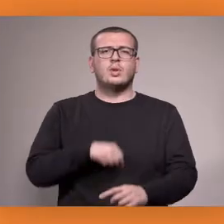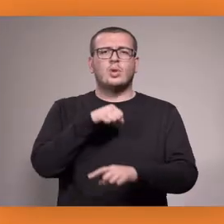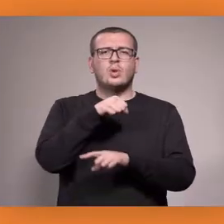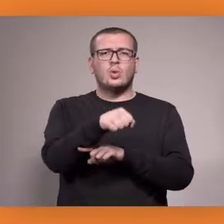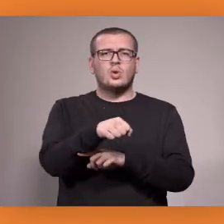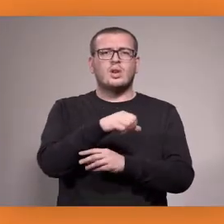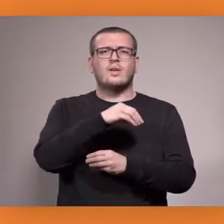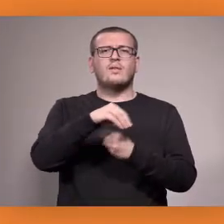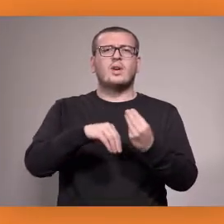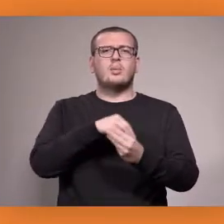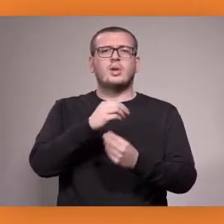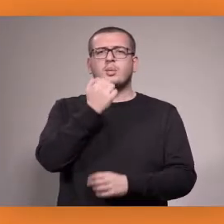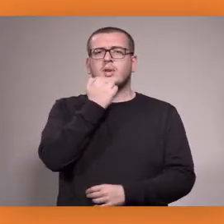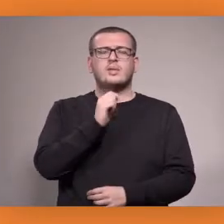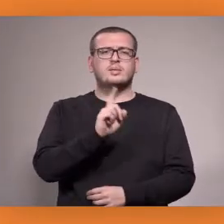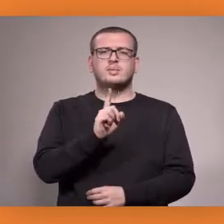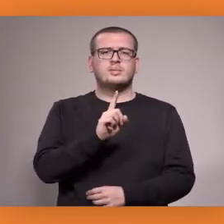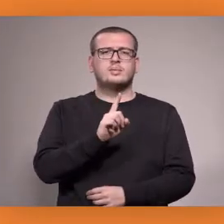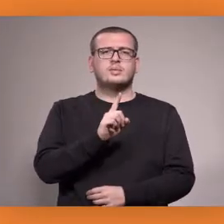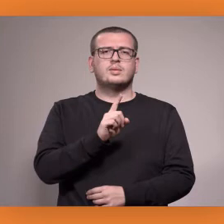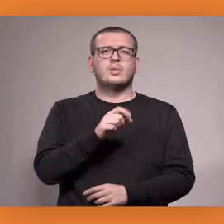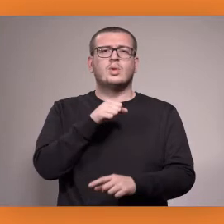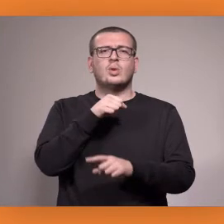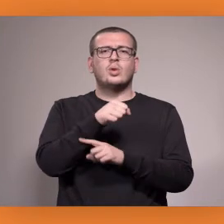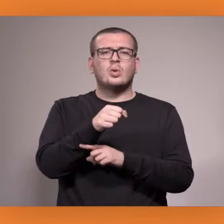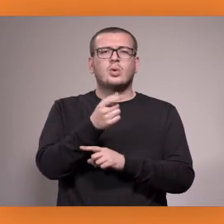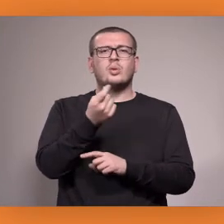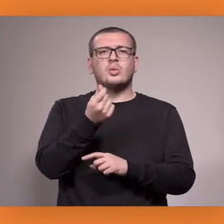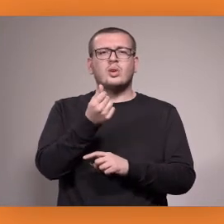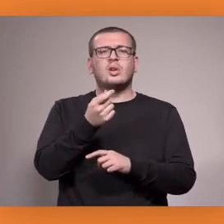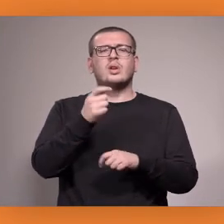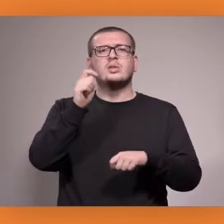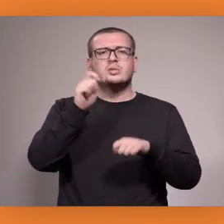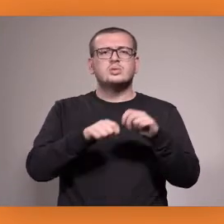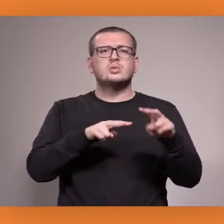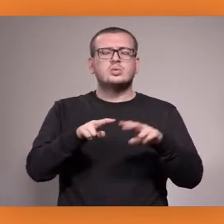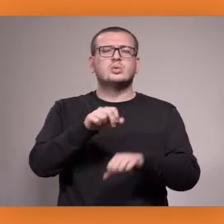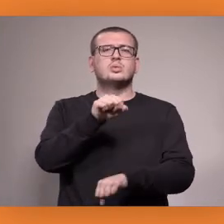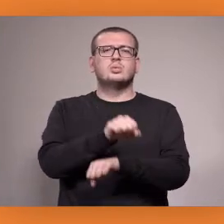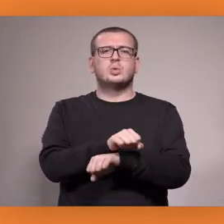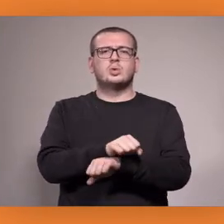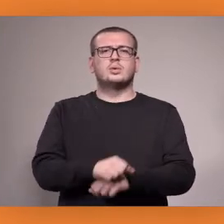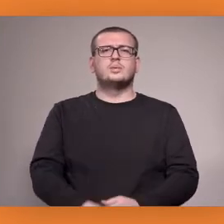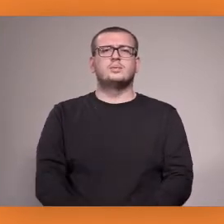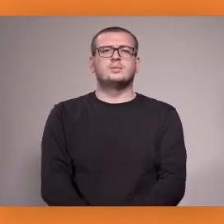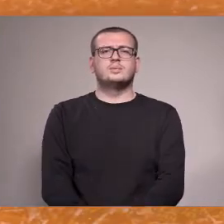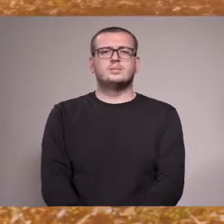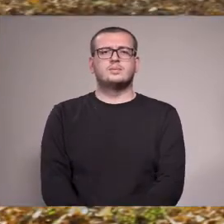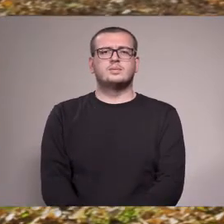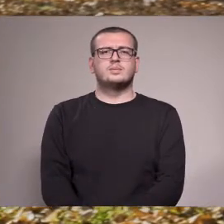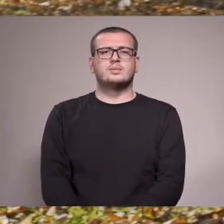Dhuna në familje nuk është që është i private. Dhuna ekonomike është vej për penale e dënuashme me burg.